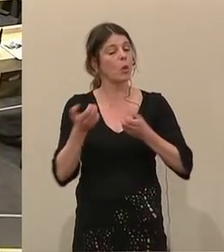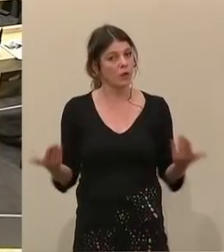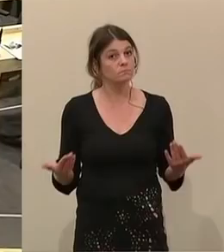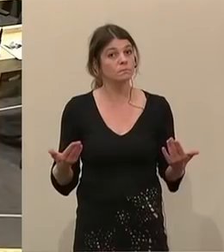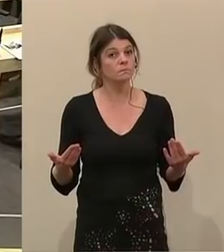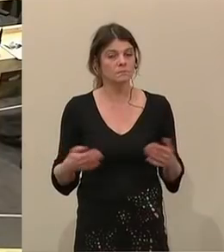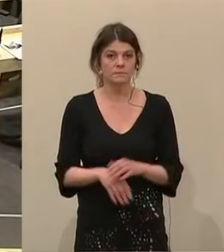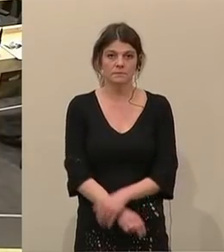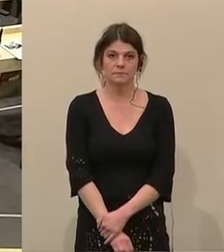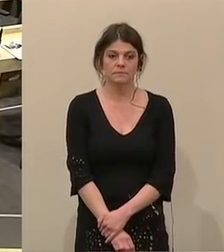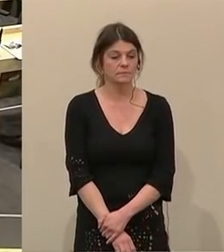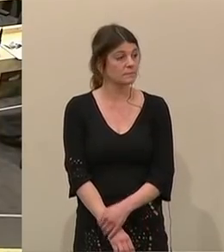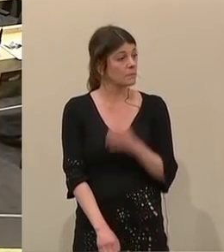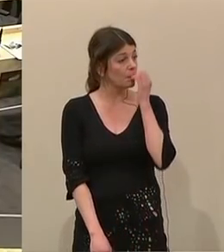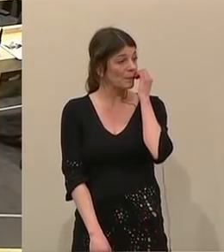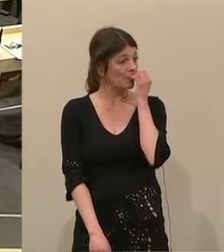Und meine...